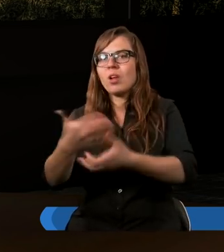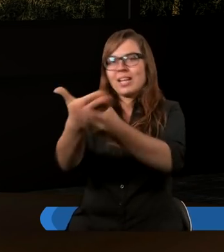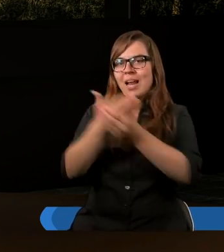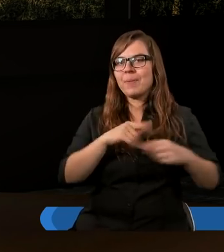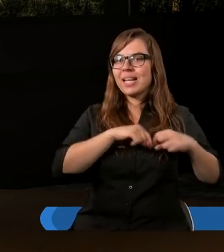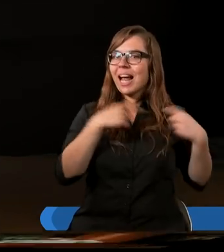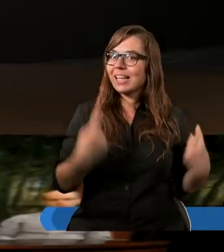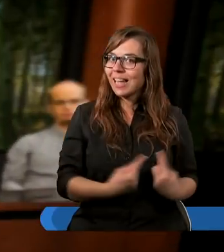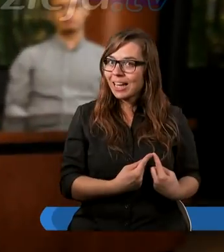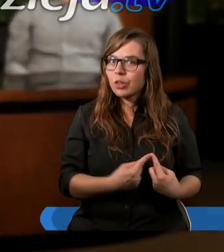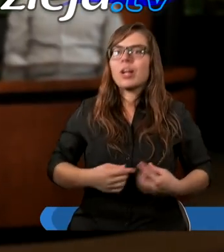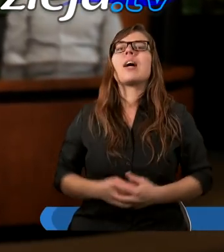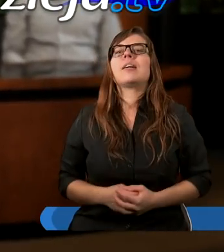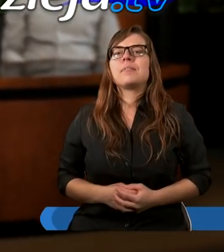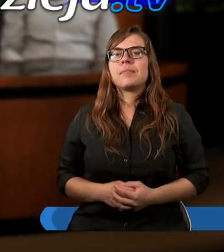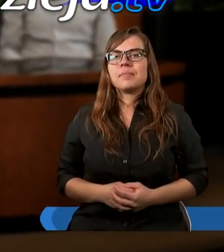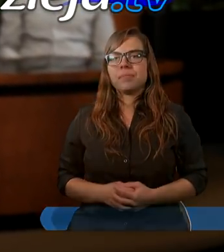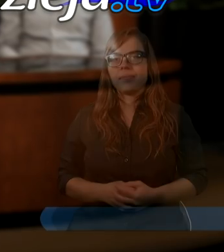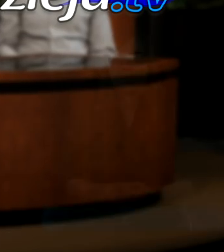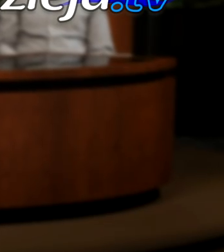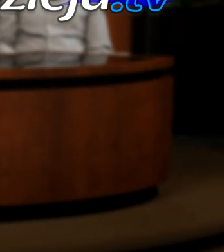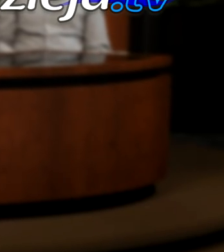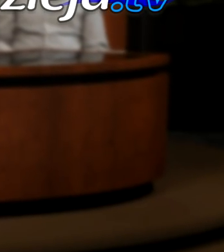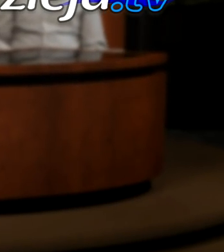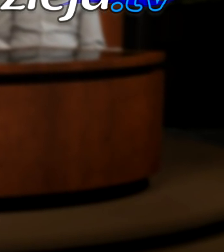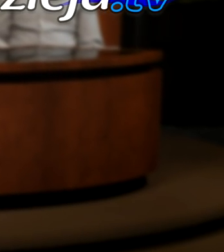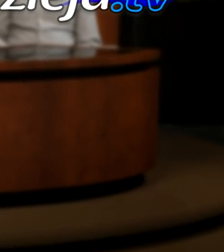Zapraszam serdecznie. muzyka